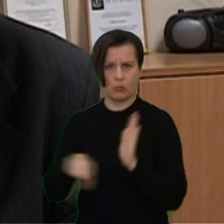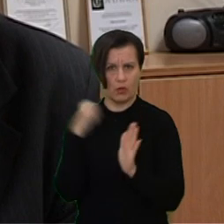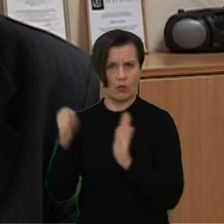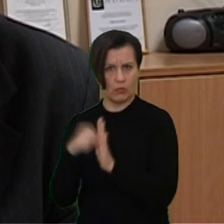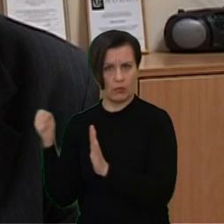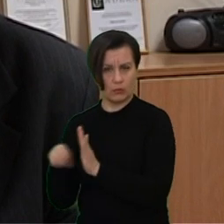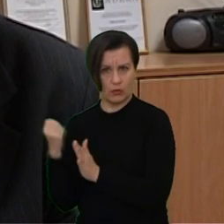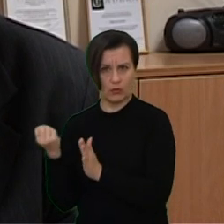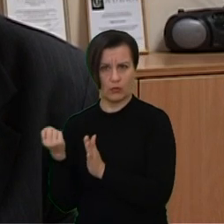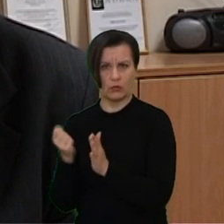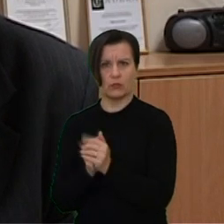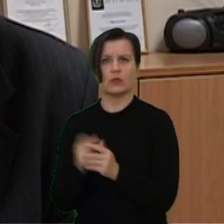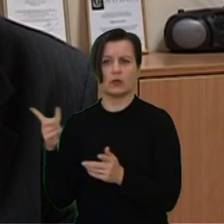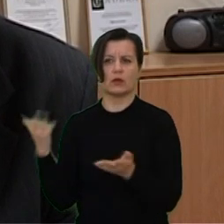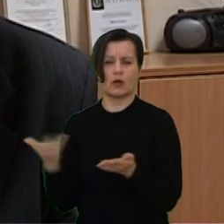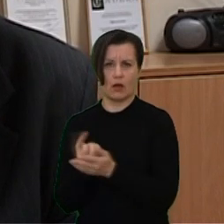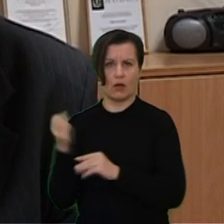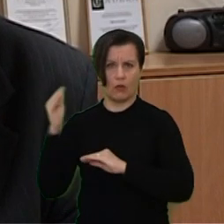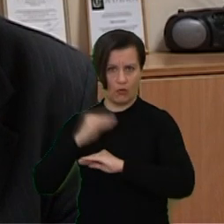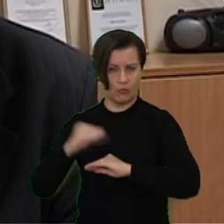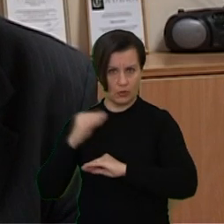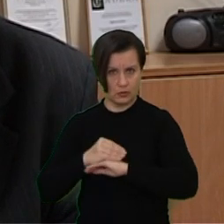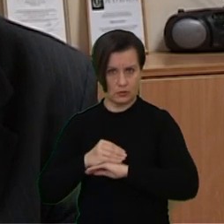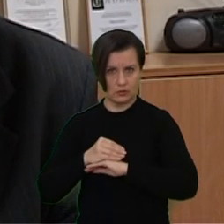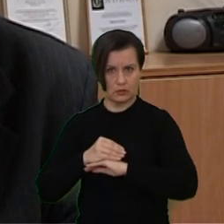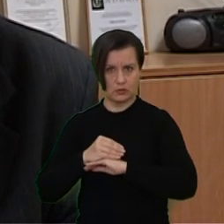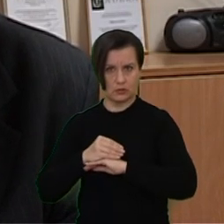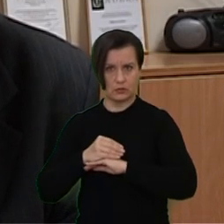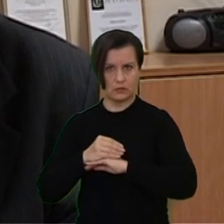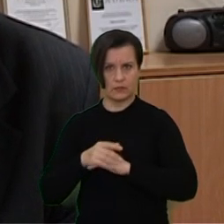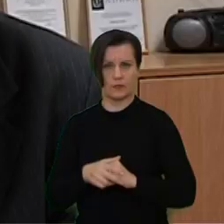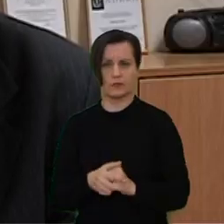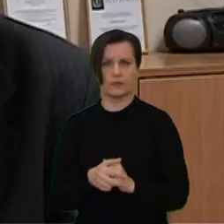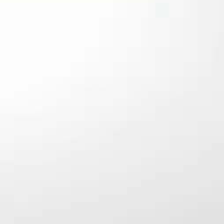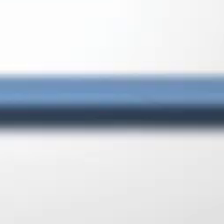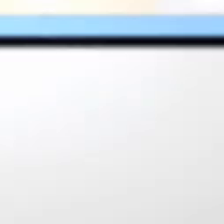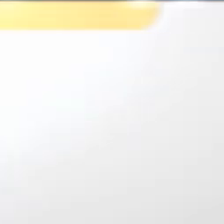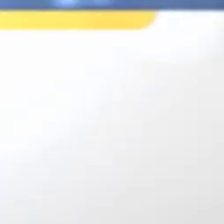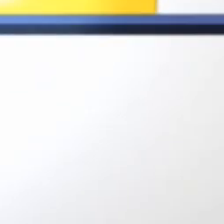ir yra gavę kompensacijas.